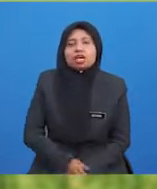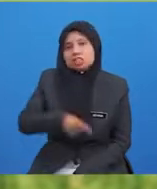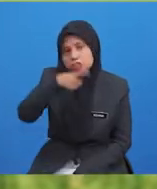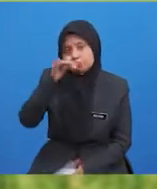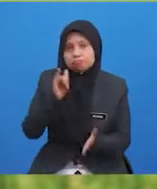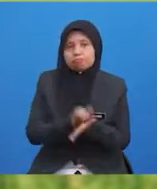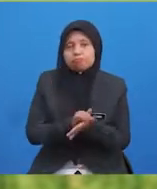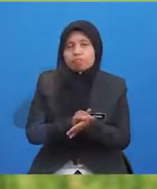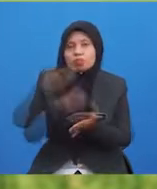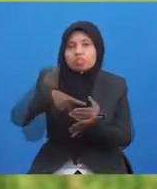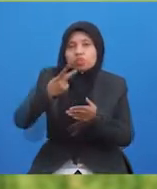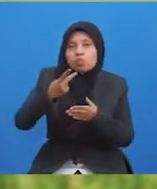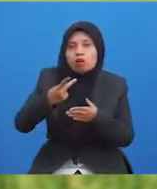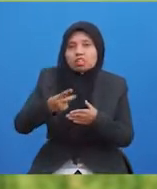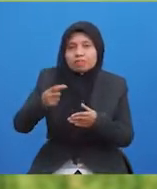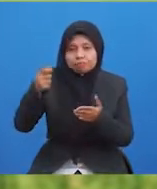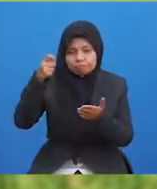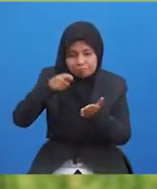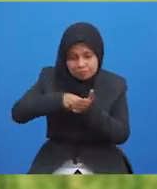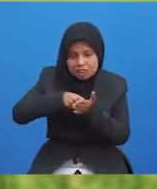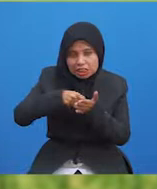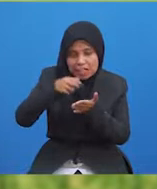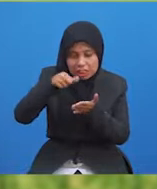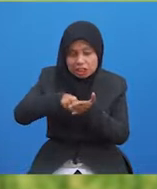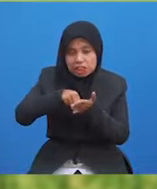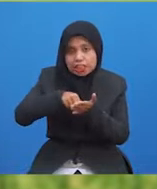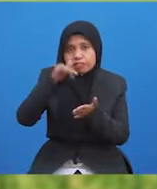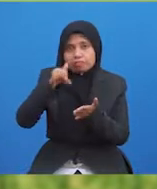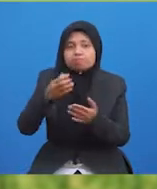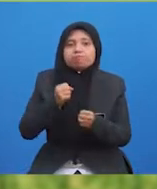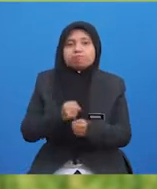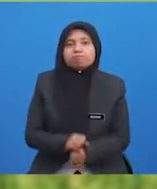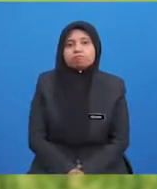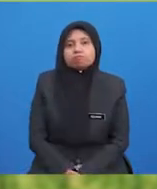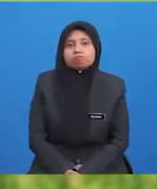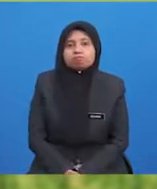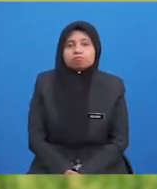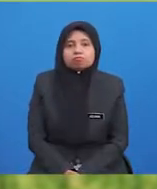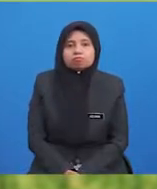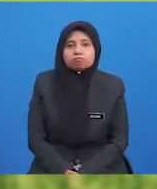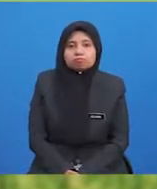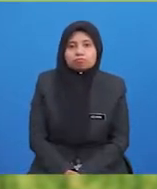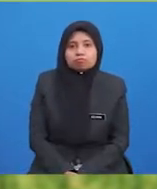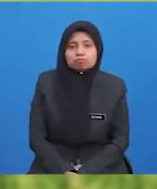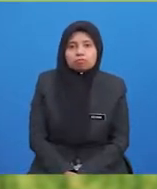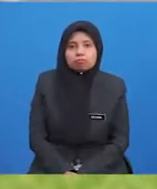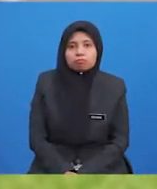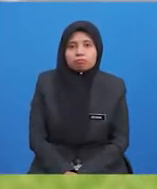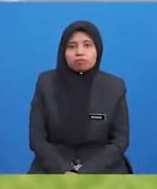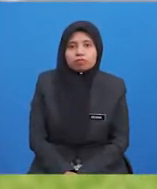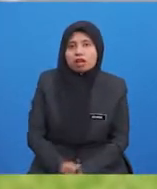Justerah itu, mereka bertindak secara agresif untuk meluahkan tekanan yang ditanggung.